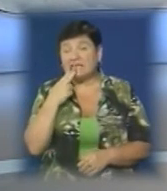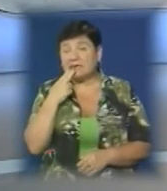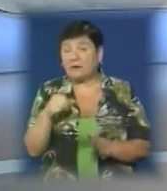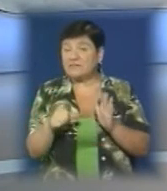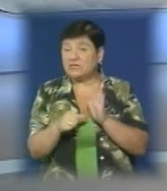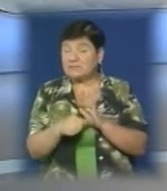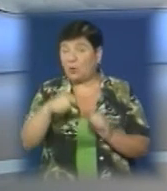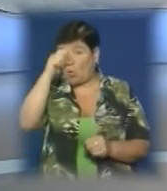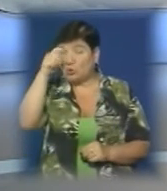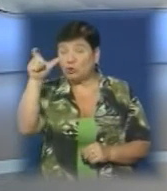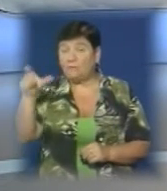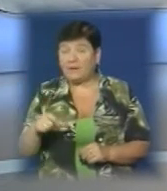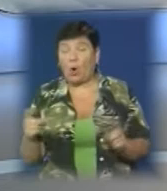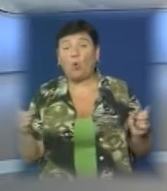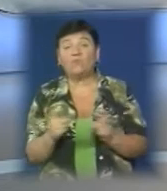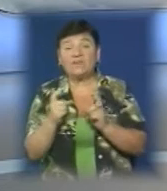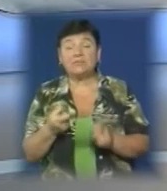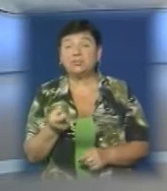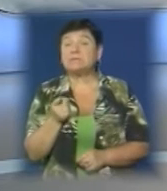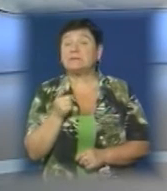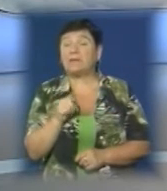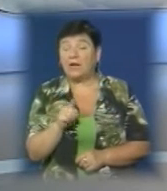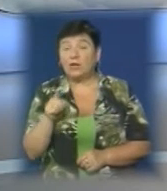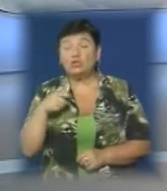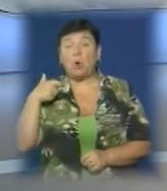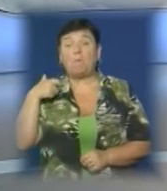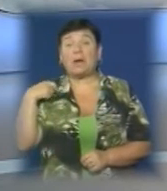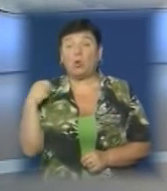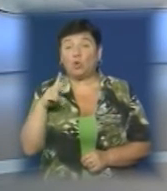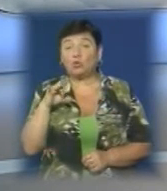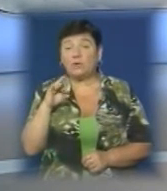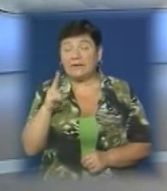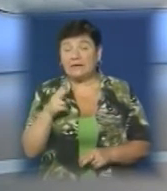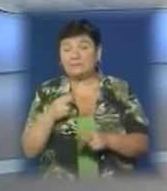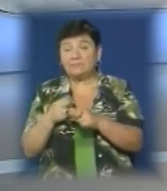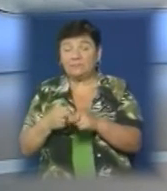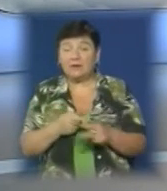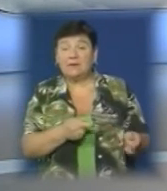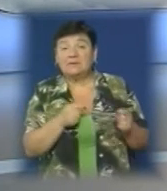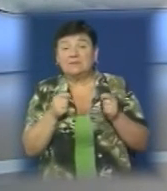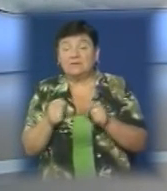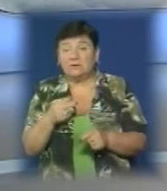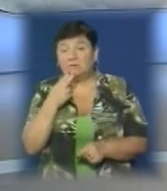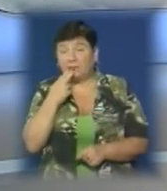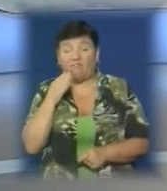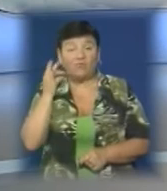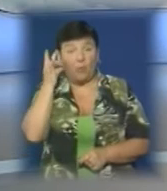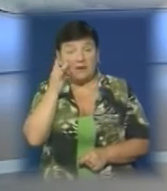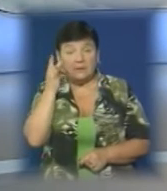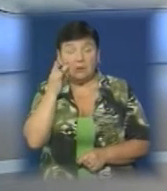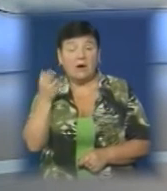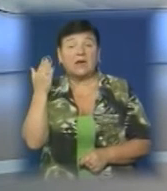шестеро чоловіків спровокували конфлікт через те, що прикордонник буцімто заважає їм носити тютюнові вироби в Румунію.